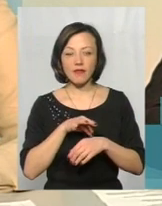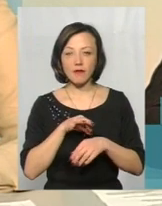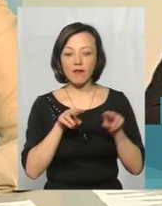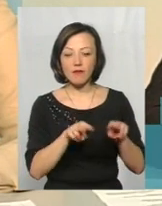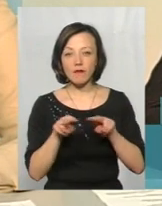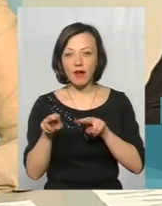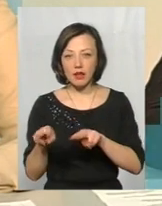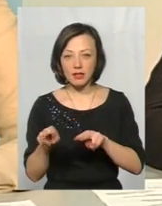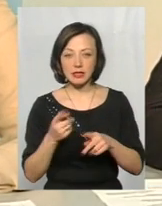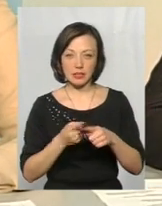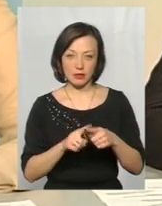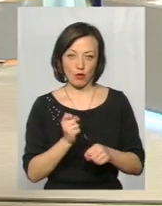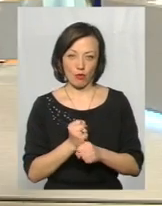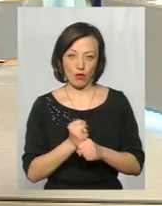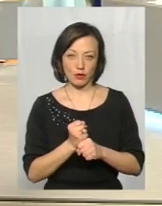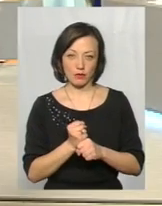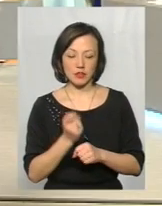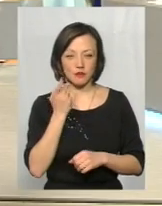нагляд за цими роботами.